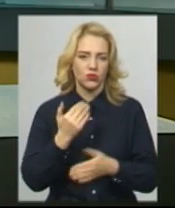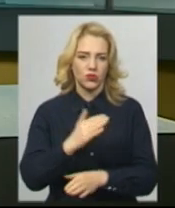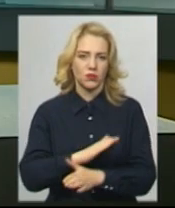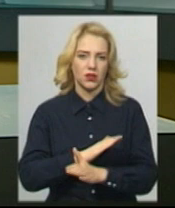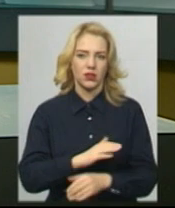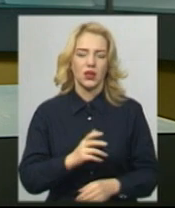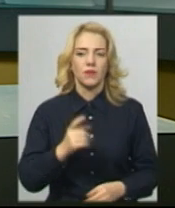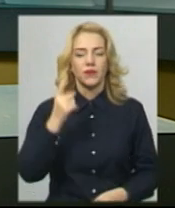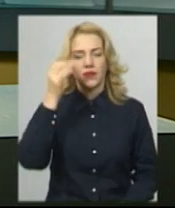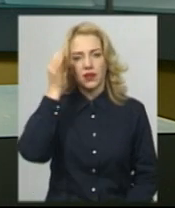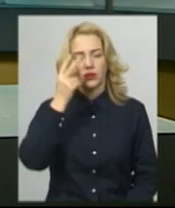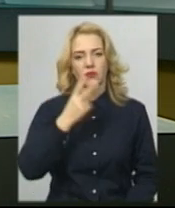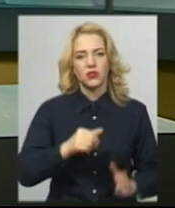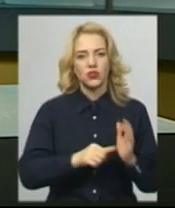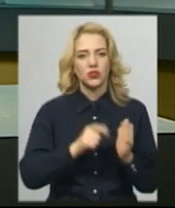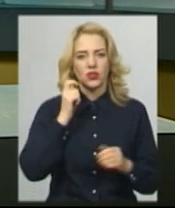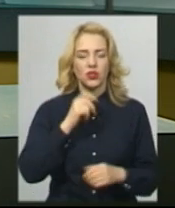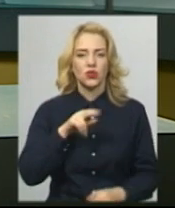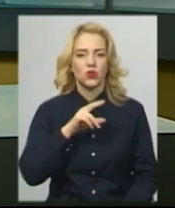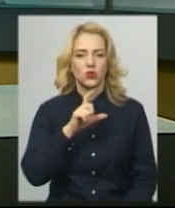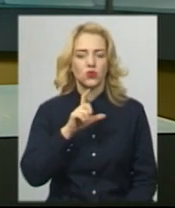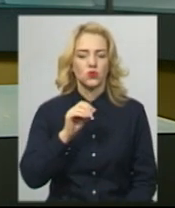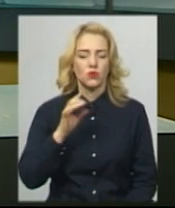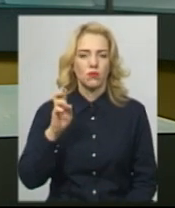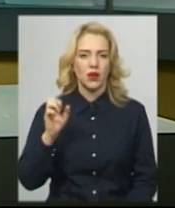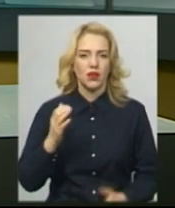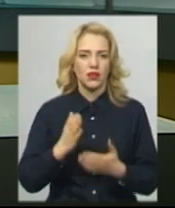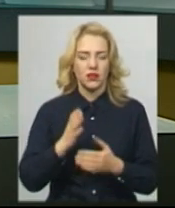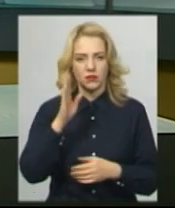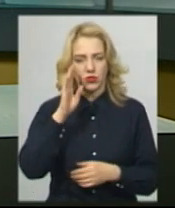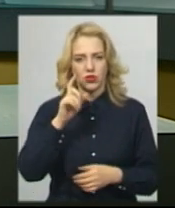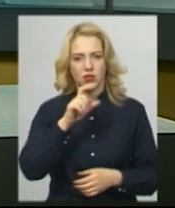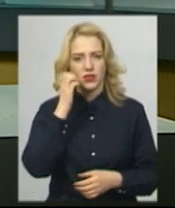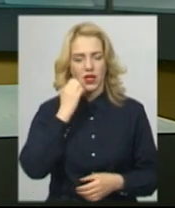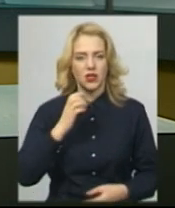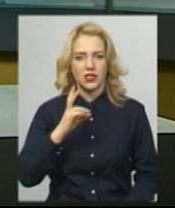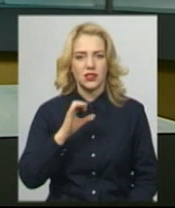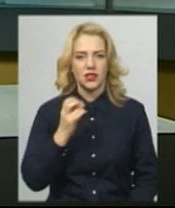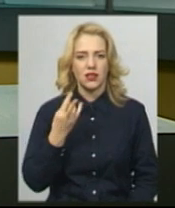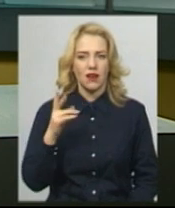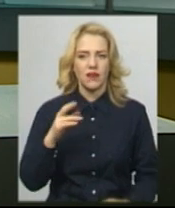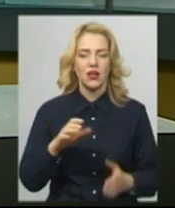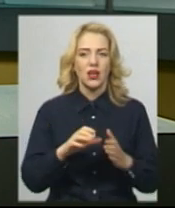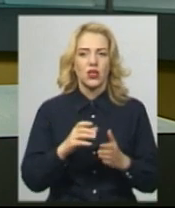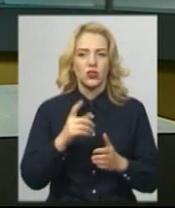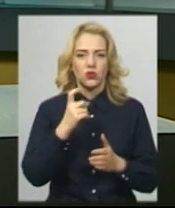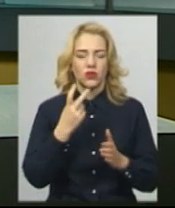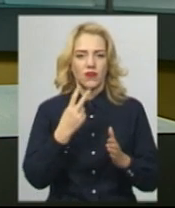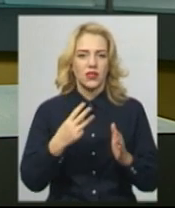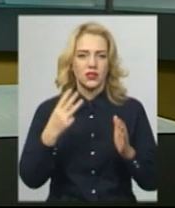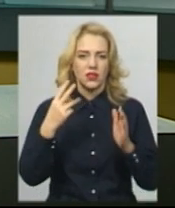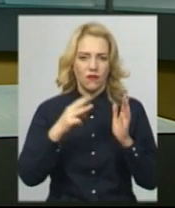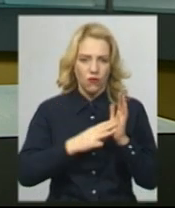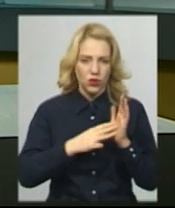Нагадаю, 26-річний Андрій Дзюба, який є жителем Старої Синяви, служив у 128-й окремій гірсько-штурмовій